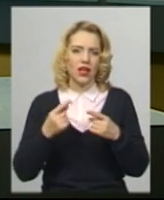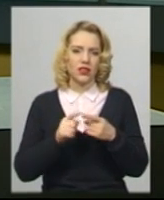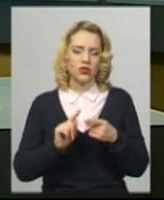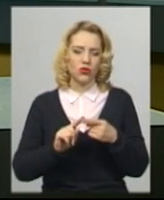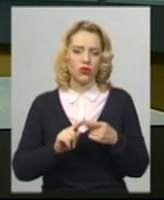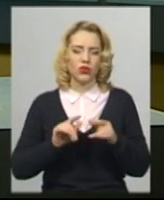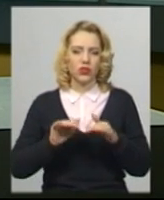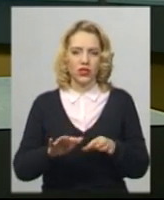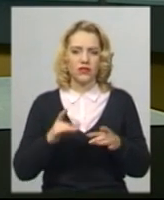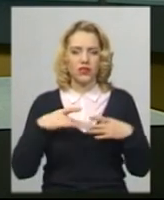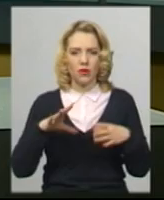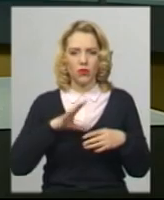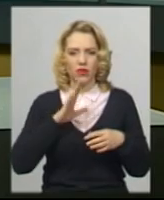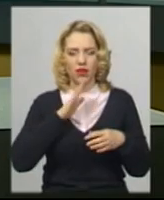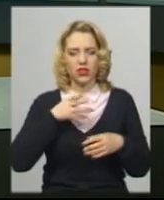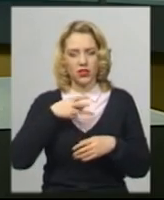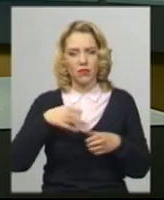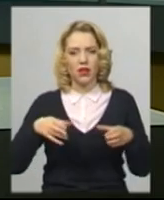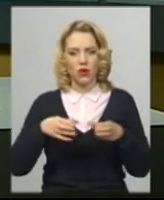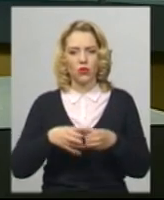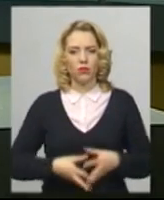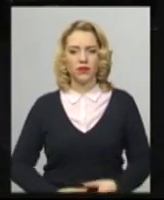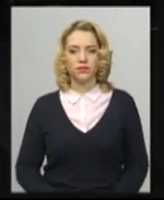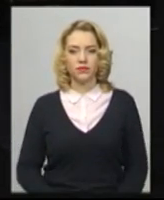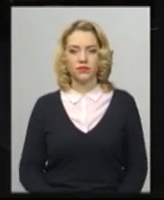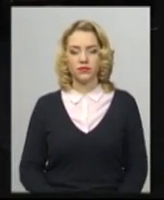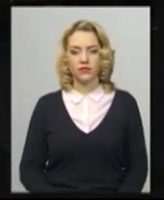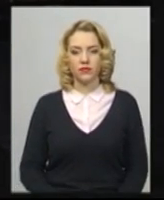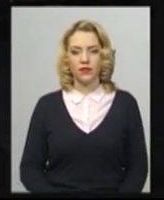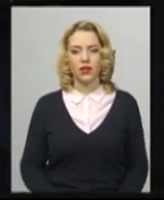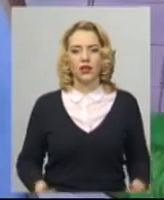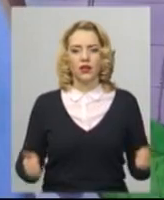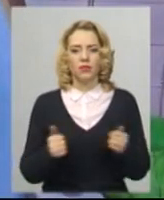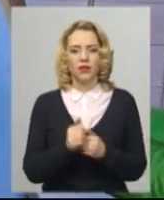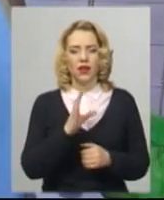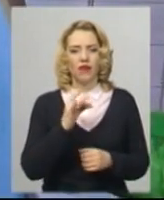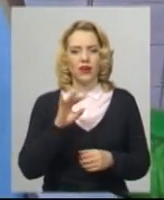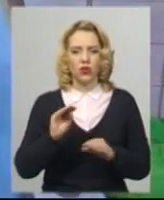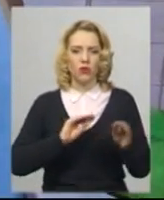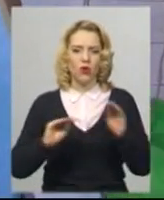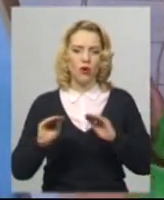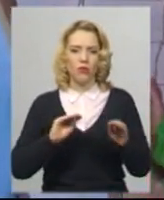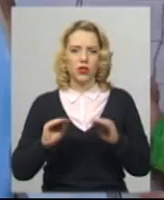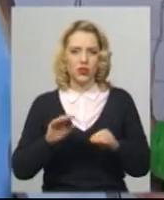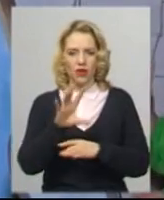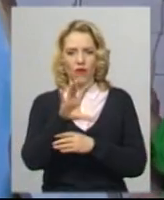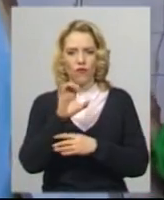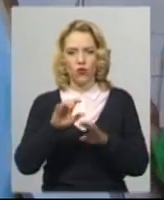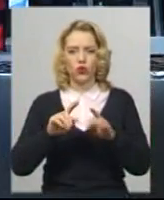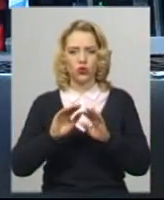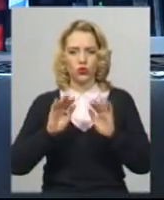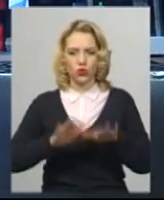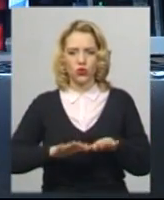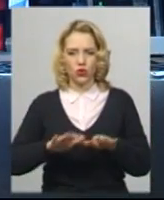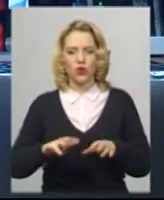побувала і наша знімальна група. Більше дивіться у сюжеті. Біля вертепу облаштували фотозону, а зі сцени лунали колядки.